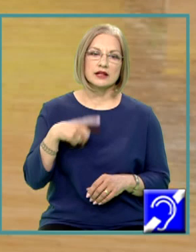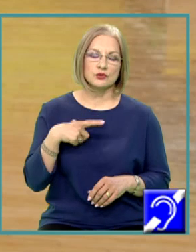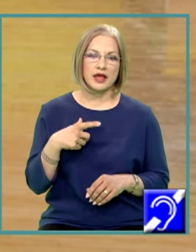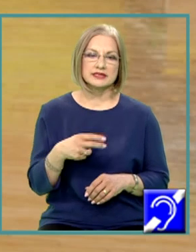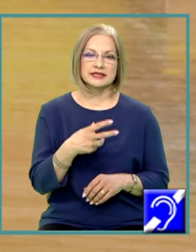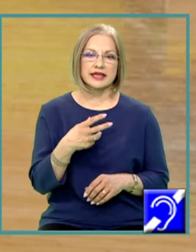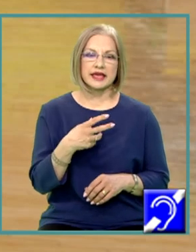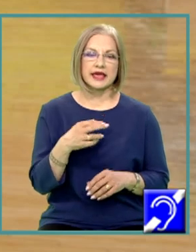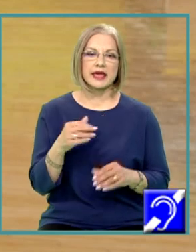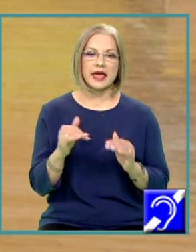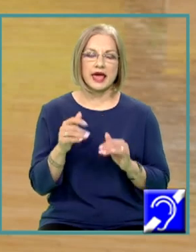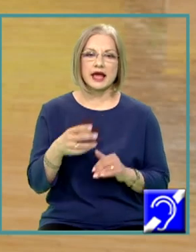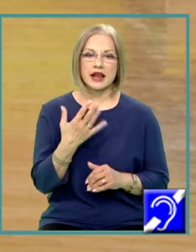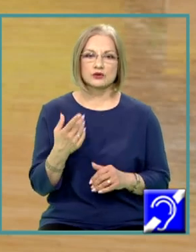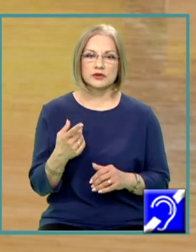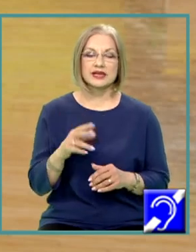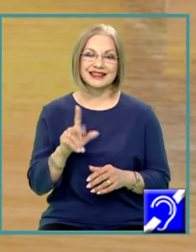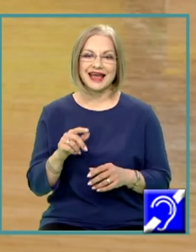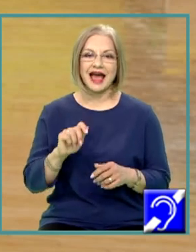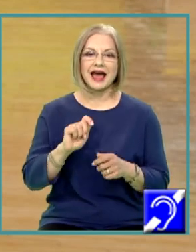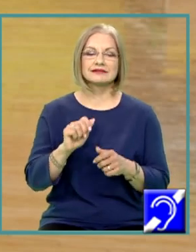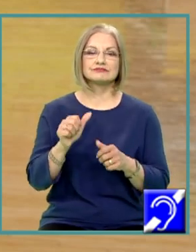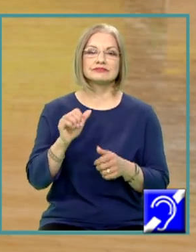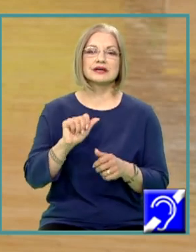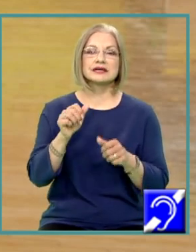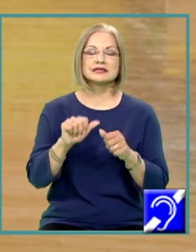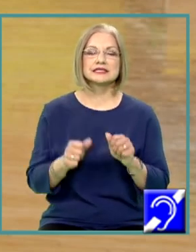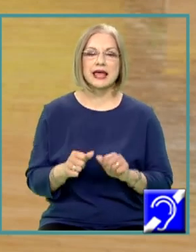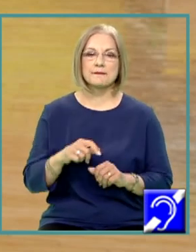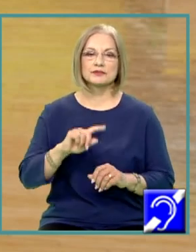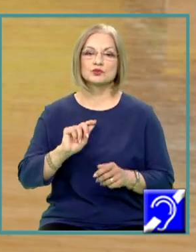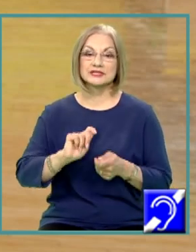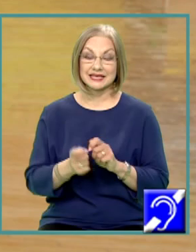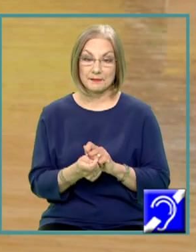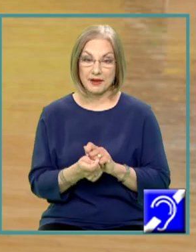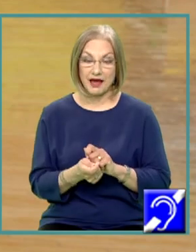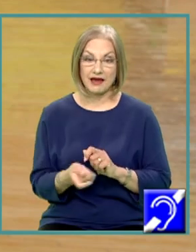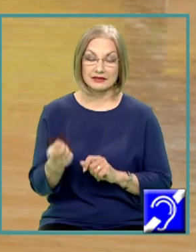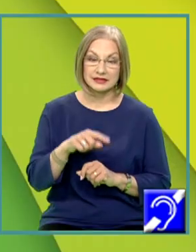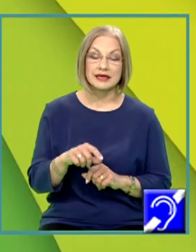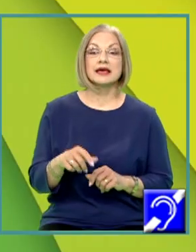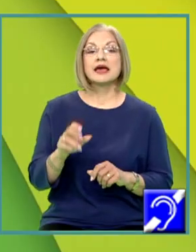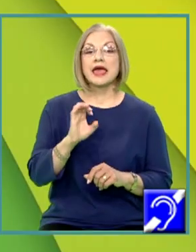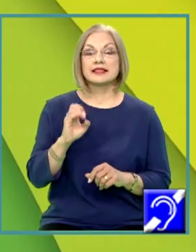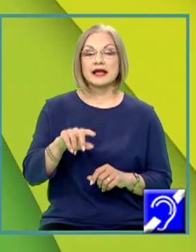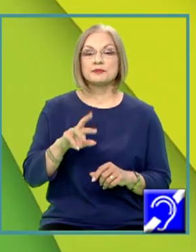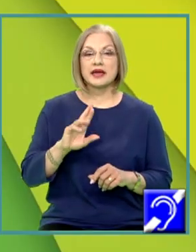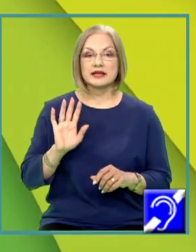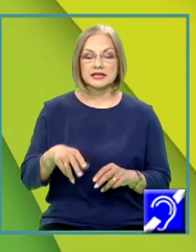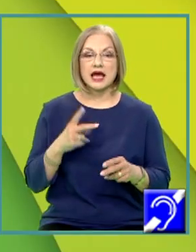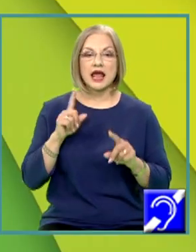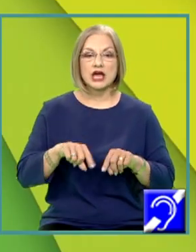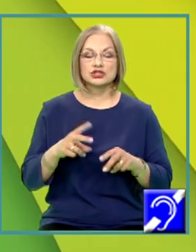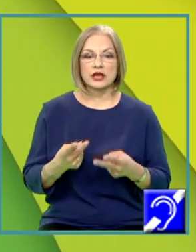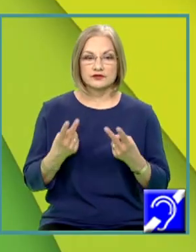este egală numeric, dar de semn schimbat cu entalpia de reacție, deducem că entalpia de reacție are aceeași valoare,